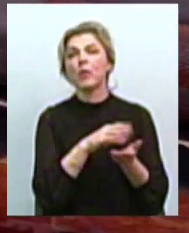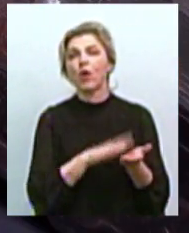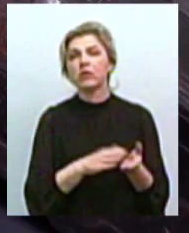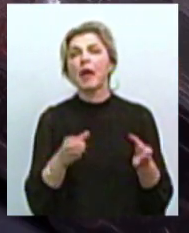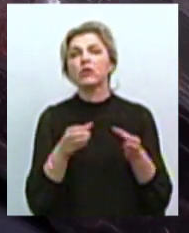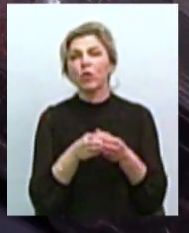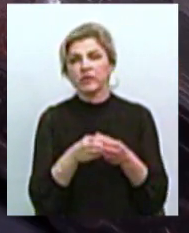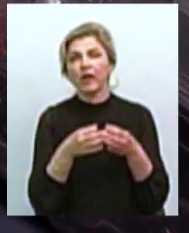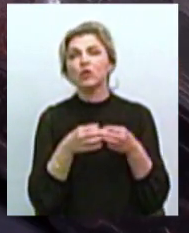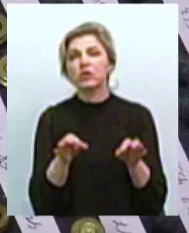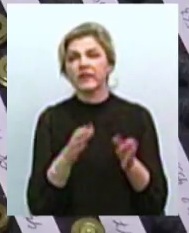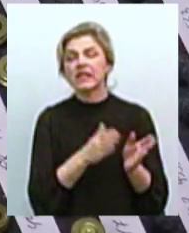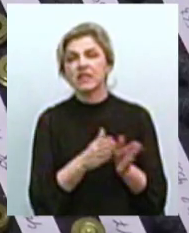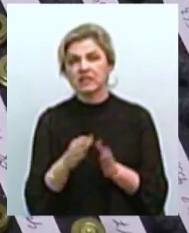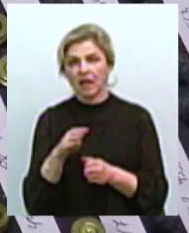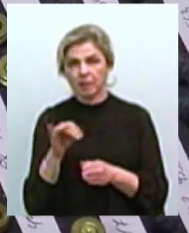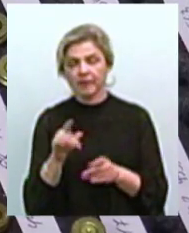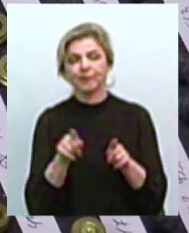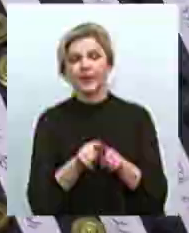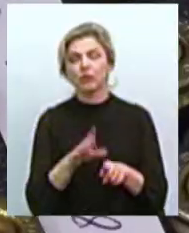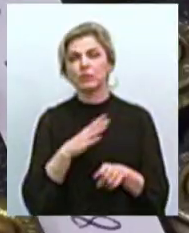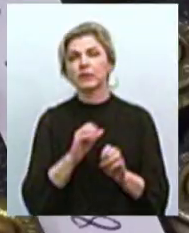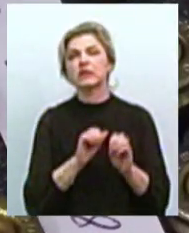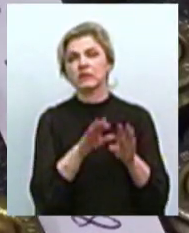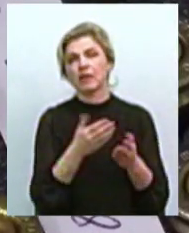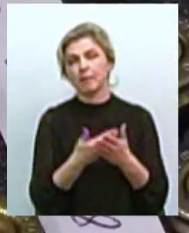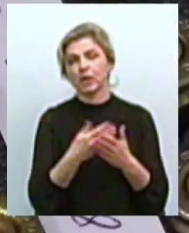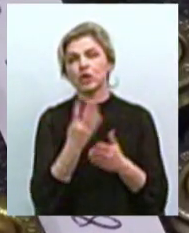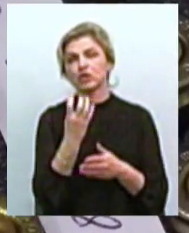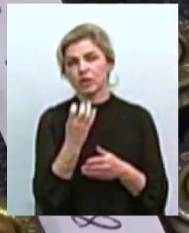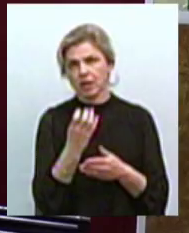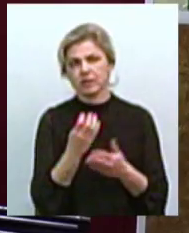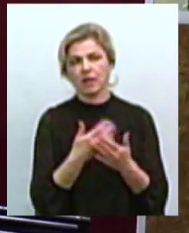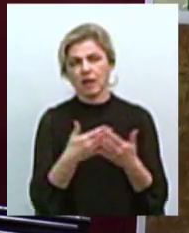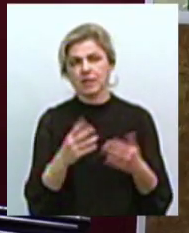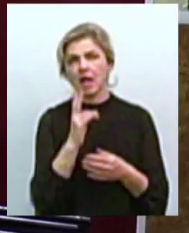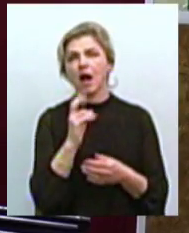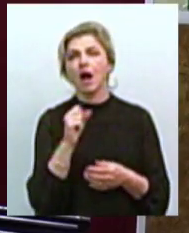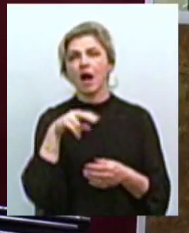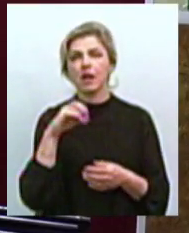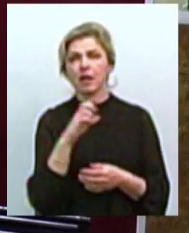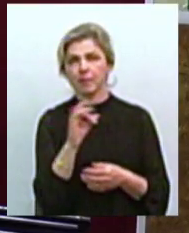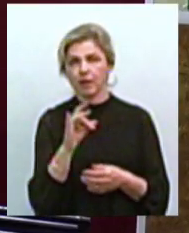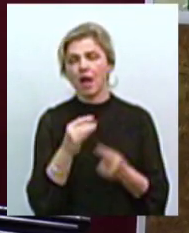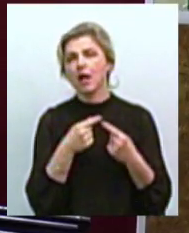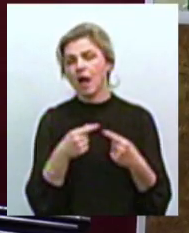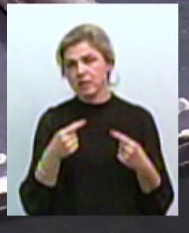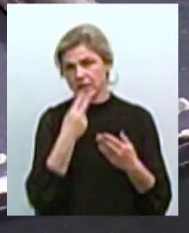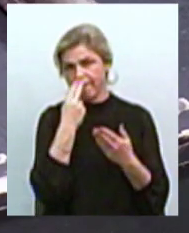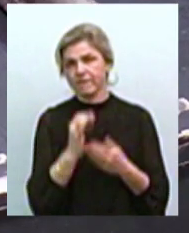дозвільної системи. Також було здано близько 400 набоїв різного калібру до різноманітних видів зброї.